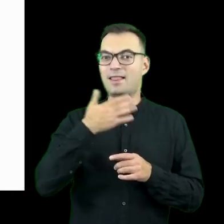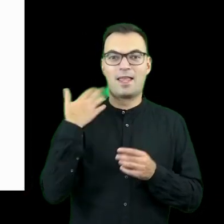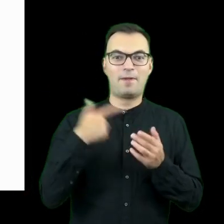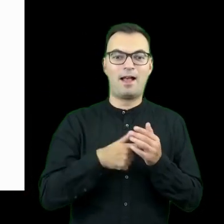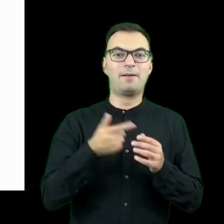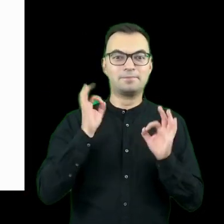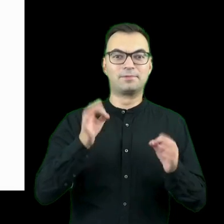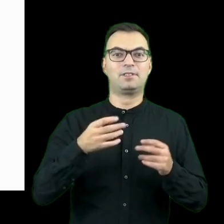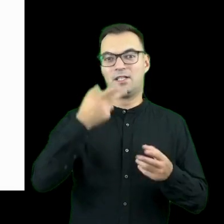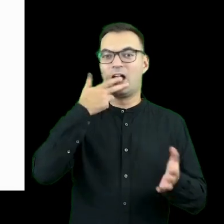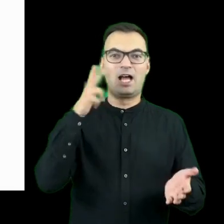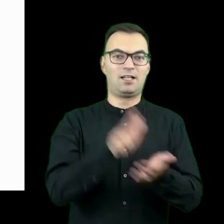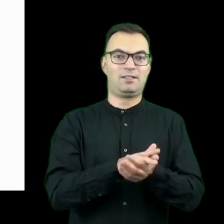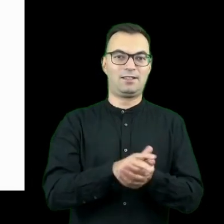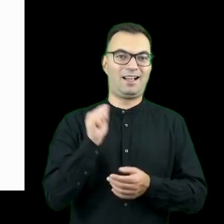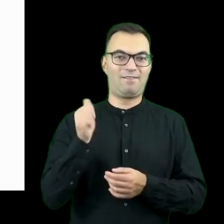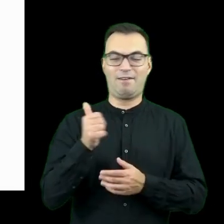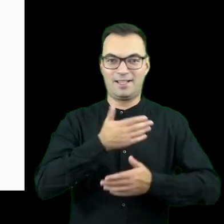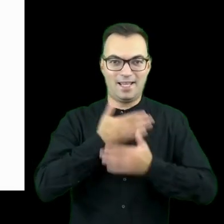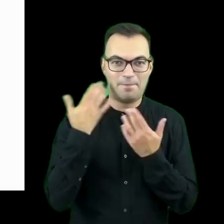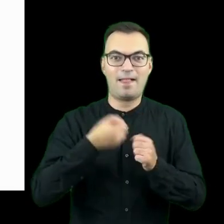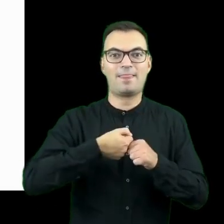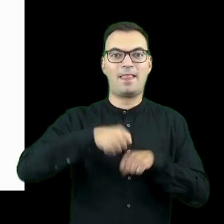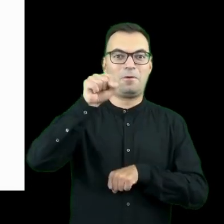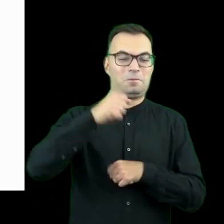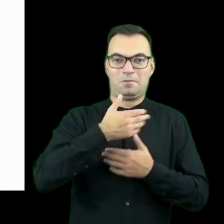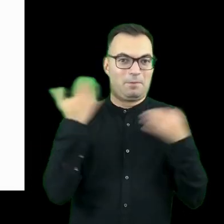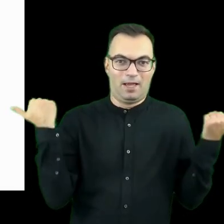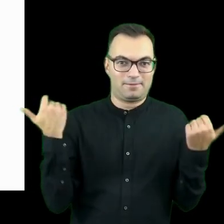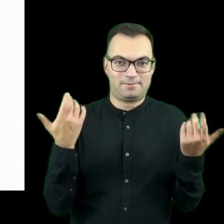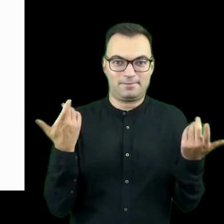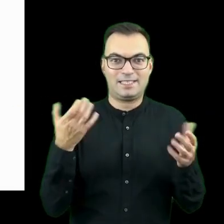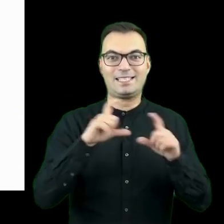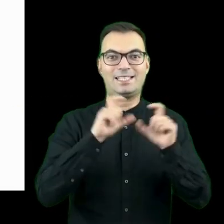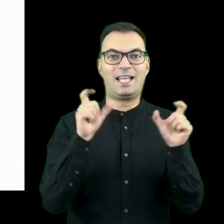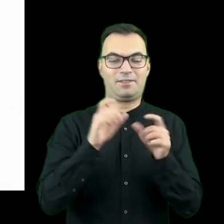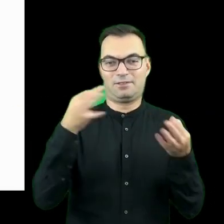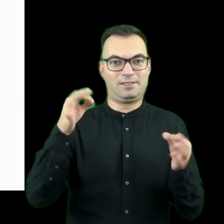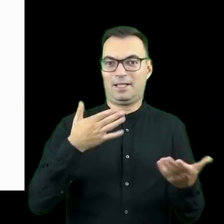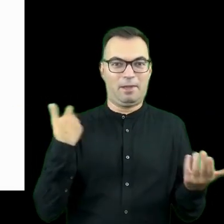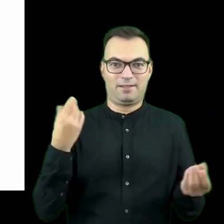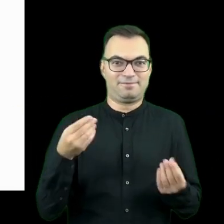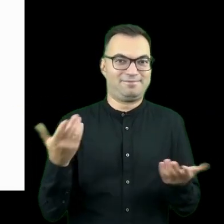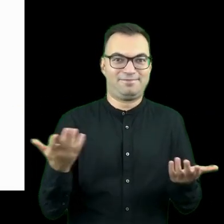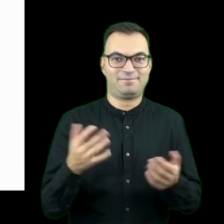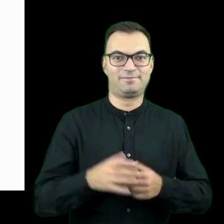zdobywali żadnych kwalifikacji potwierdzonych dyplomem lub jakimkolwiek innym